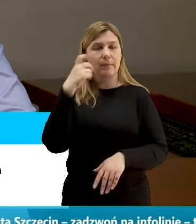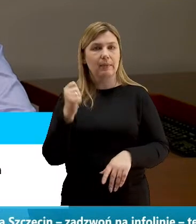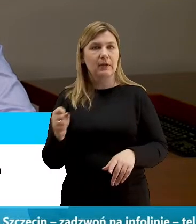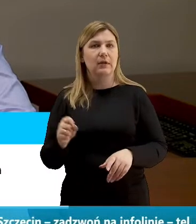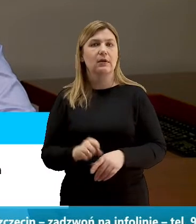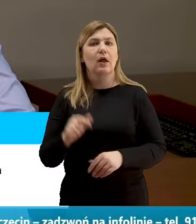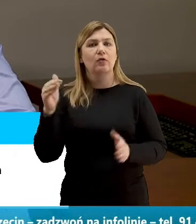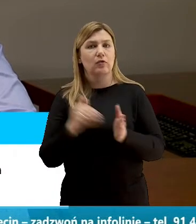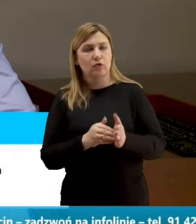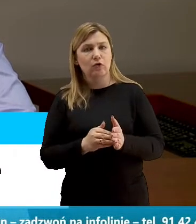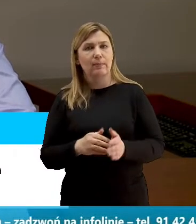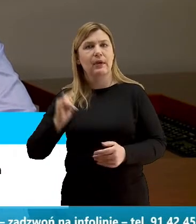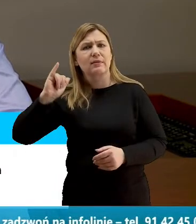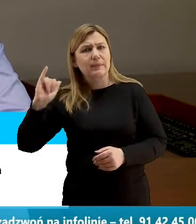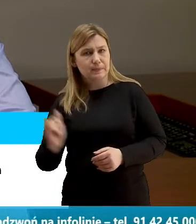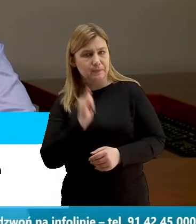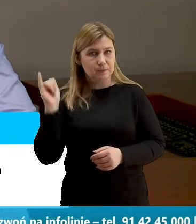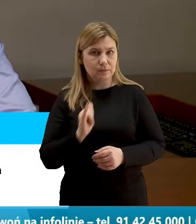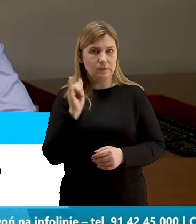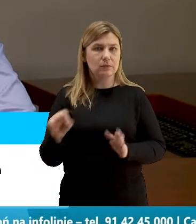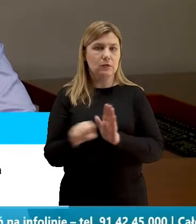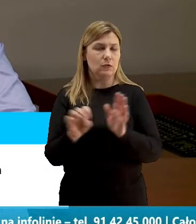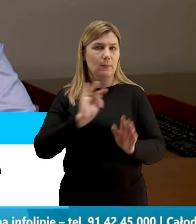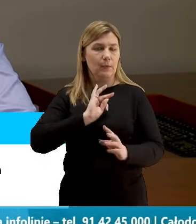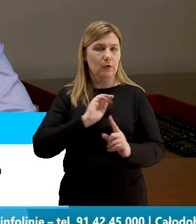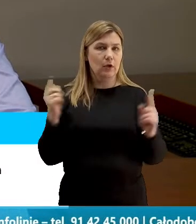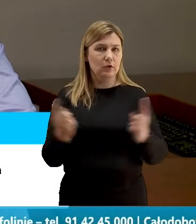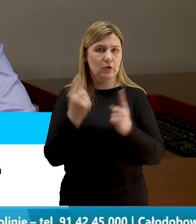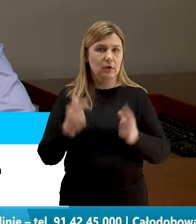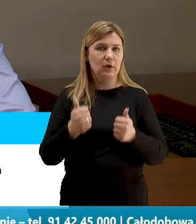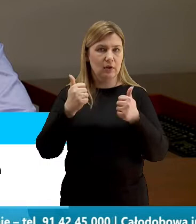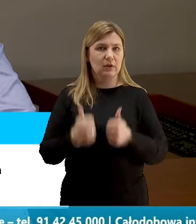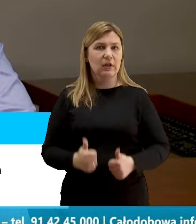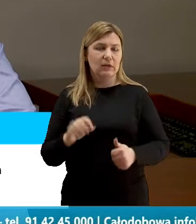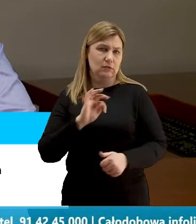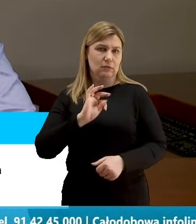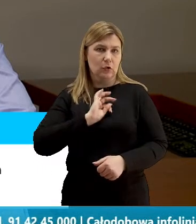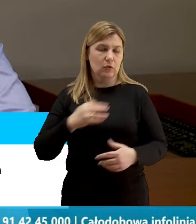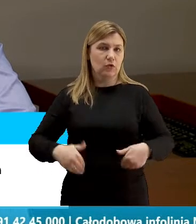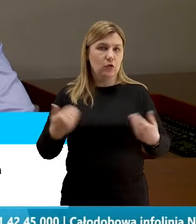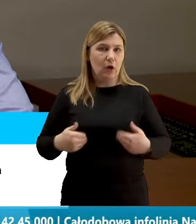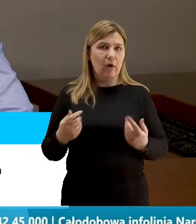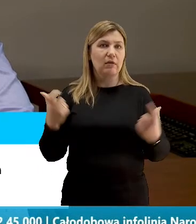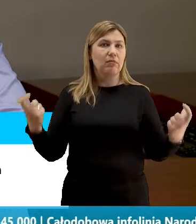to zawsze odnieść do swojej sytuacji, swojego stanu zdrowia i zagrożenia, które